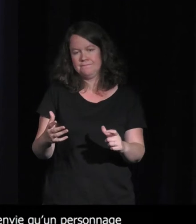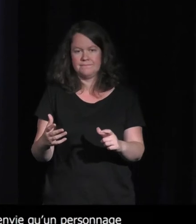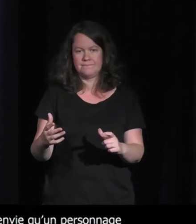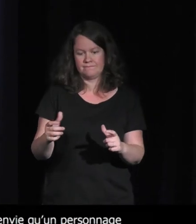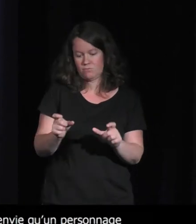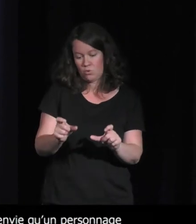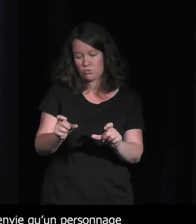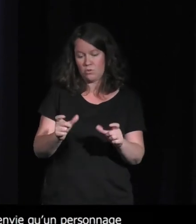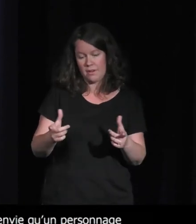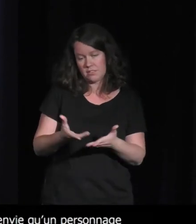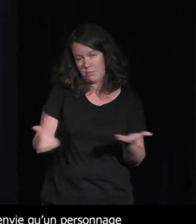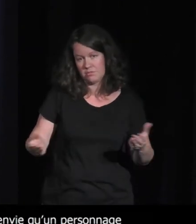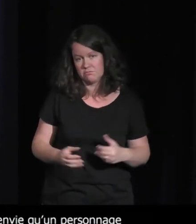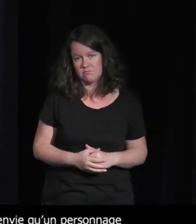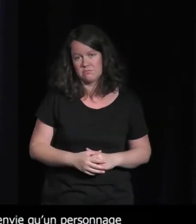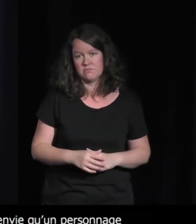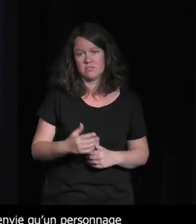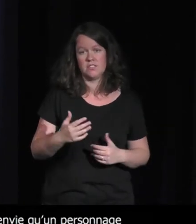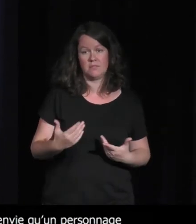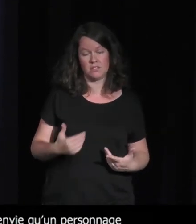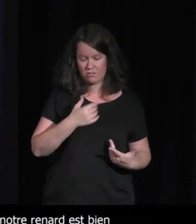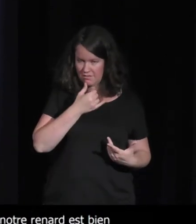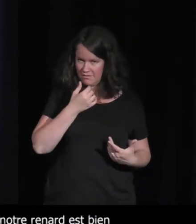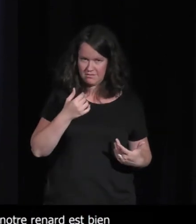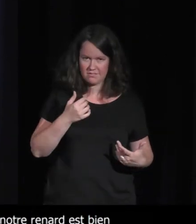donc c'est vrai que j'ai plus envie de faire un jeu avec un quadrupède aujourd'hui